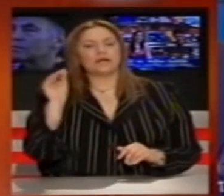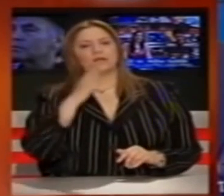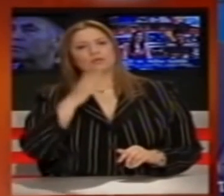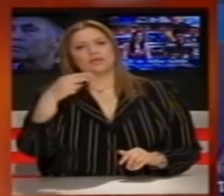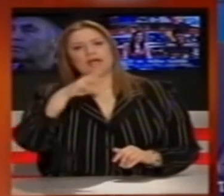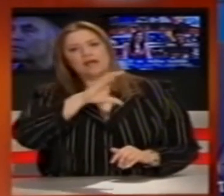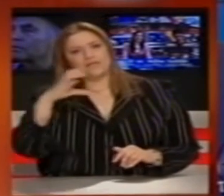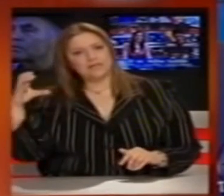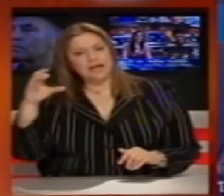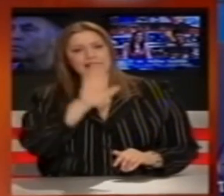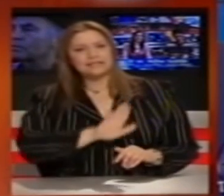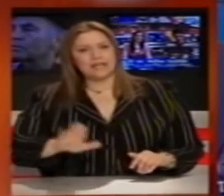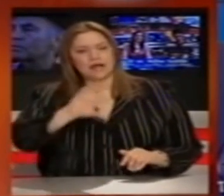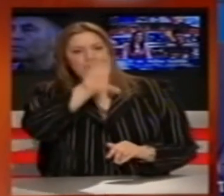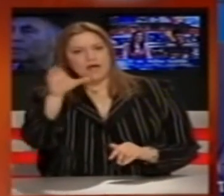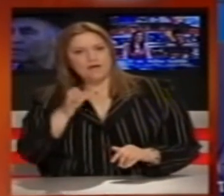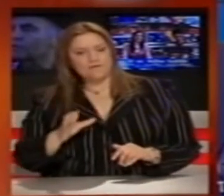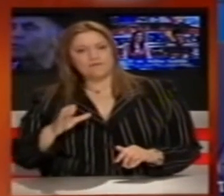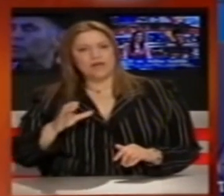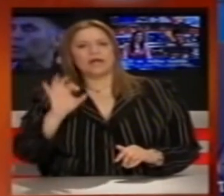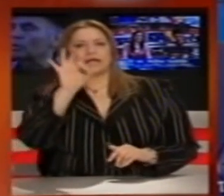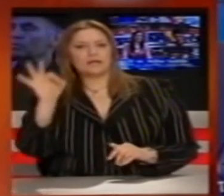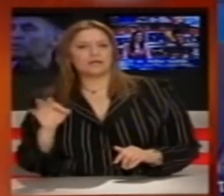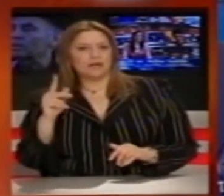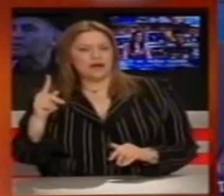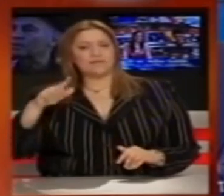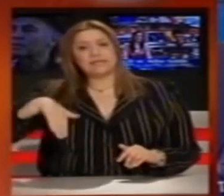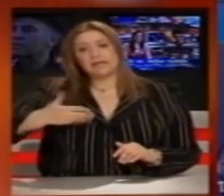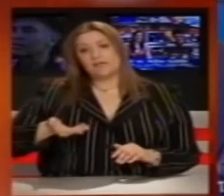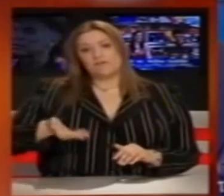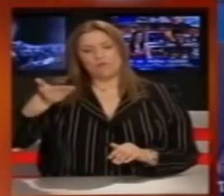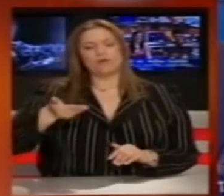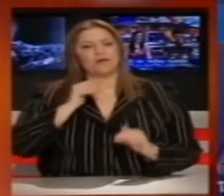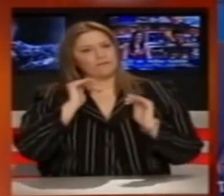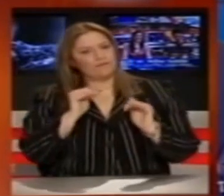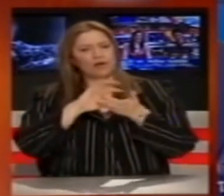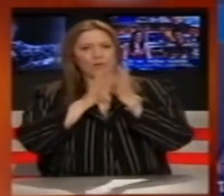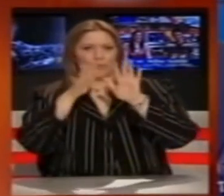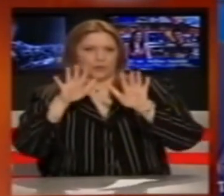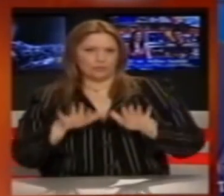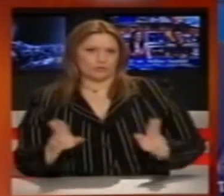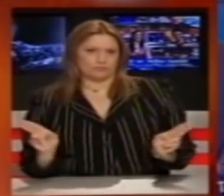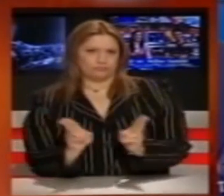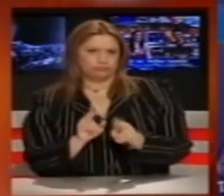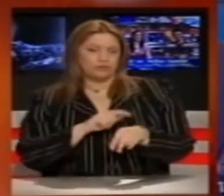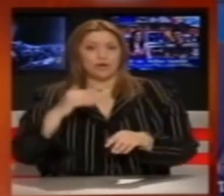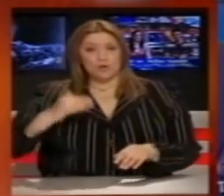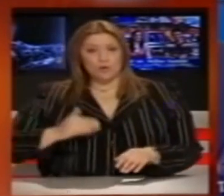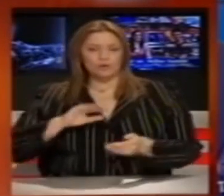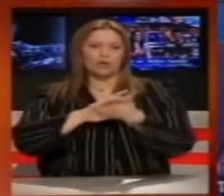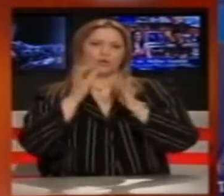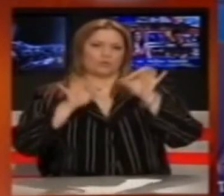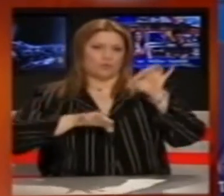την Ανατολική Στερεά, την Εύβοια τις Κυκλάδες και τη Βόρεια Κρήτη θα έχουμε και πάλι λίγες ασθενείς χιονοπτώσεις και στις πιο νότιες περιοχές